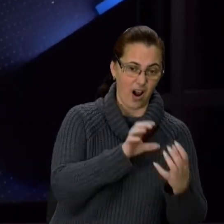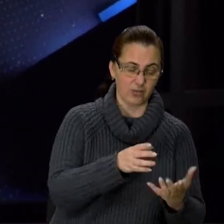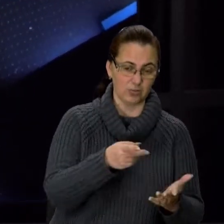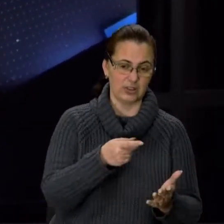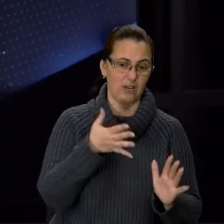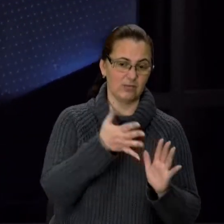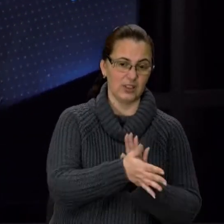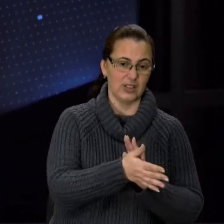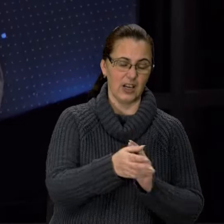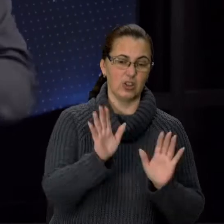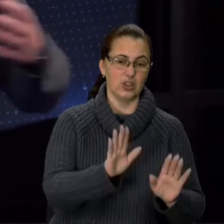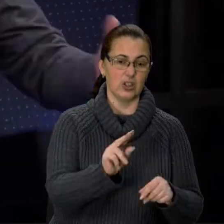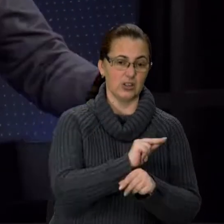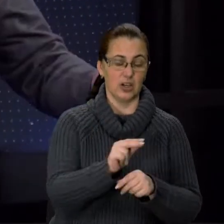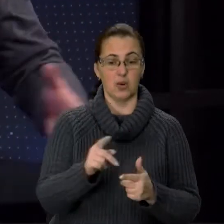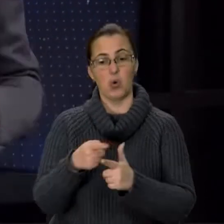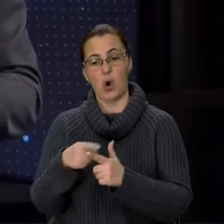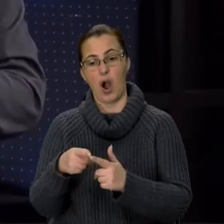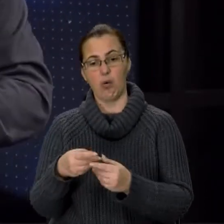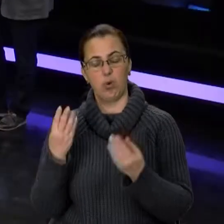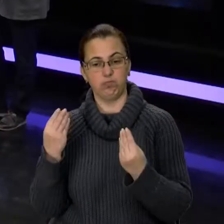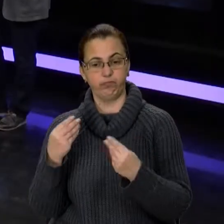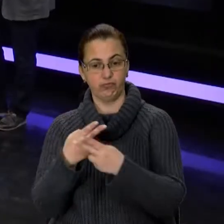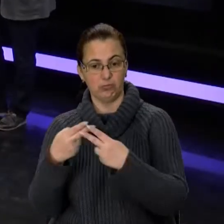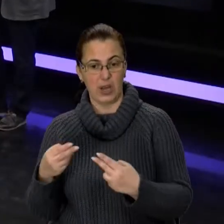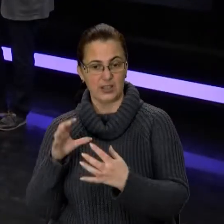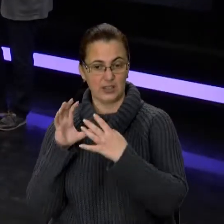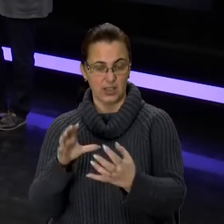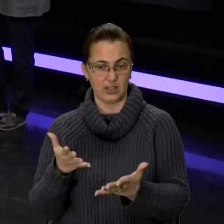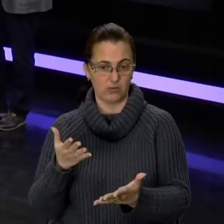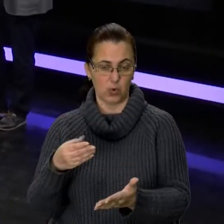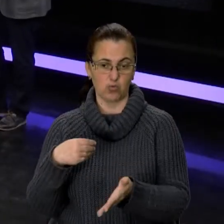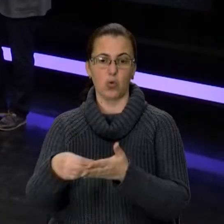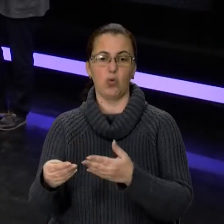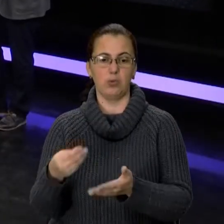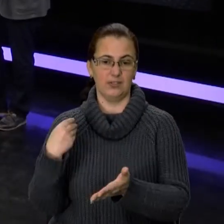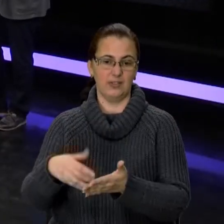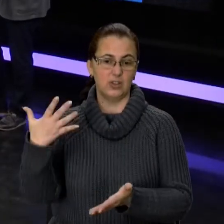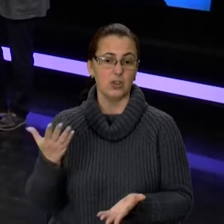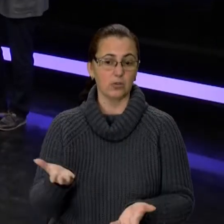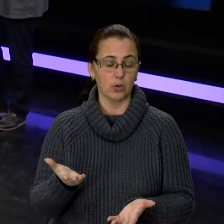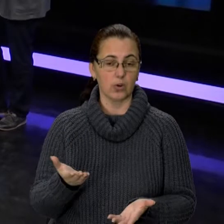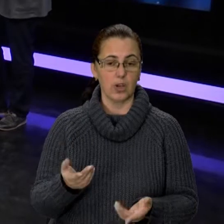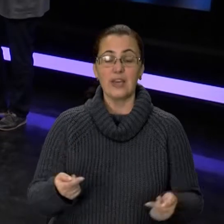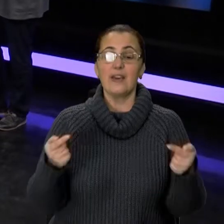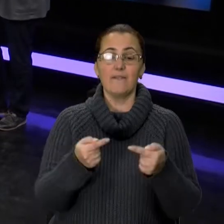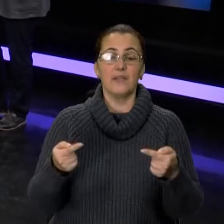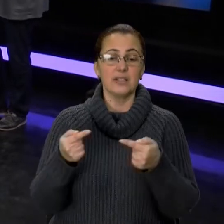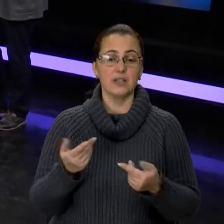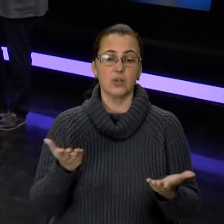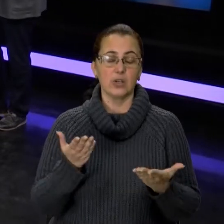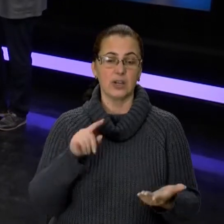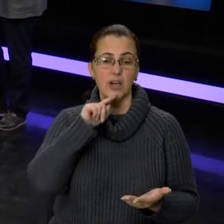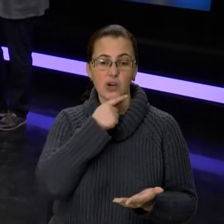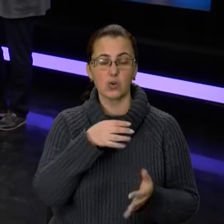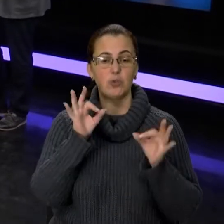мінімальні, тільки на ремонт. Чи це є люксовий мерседес, в якого буде вкладено 100 тисяч євро. І визначаємо, яка повинна бути економічно обґрунтована